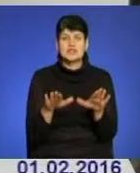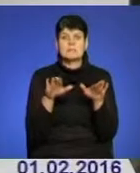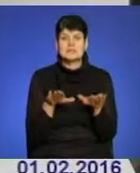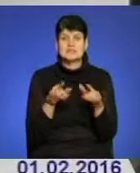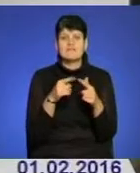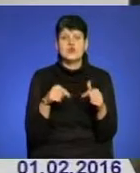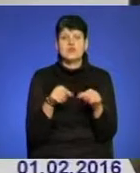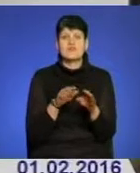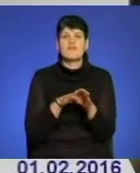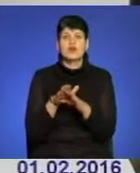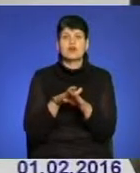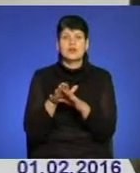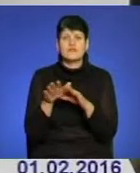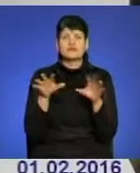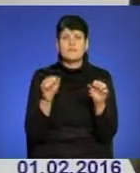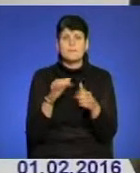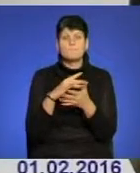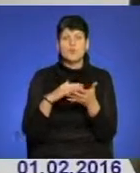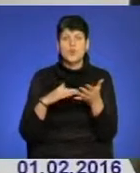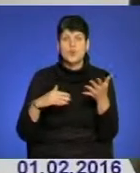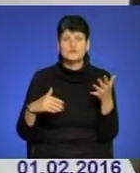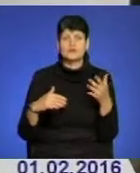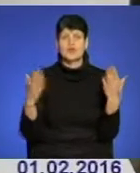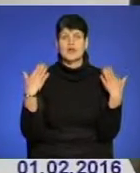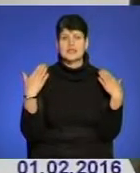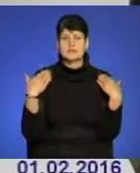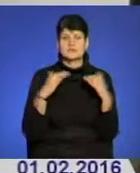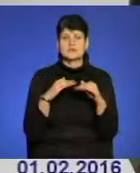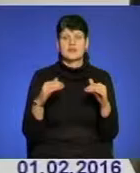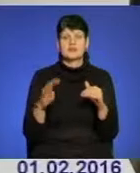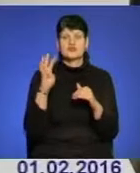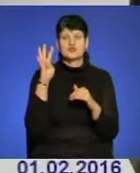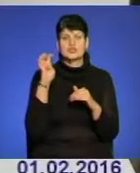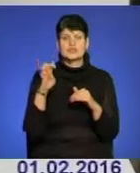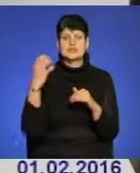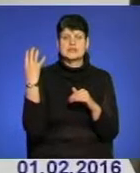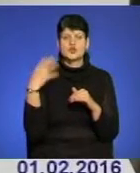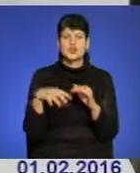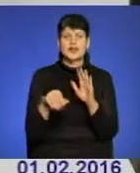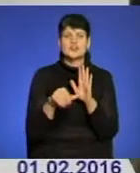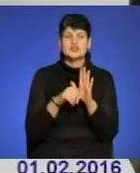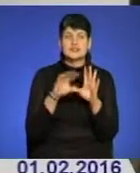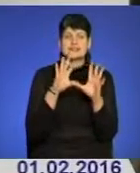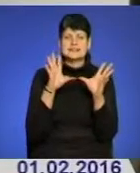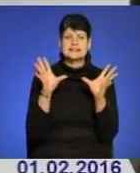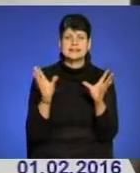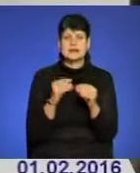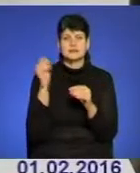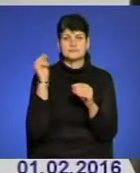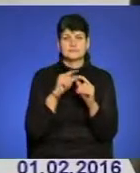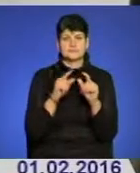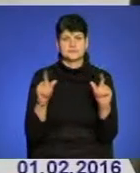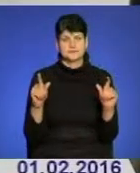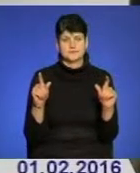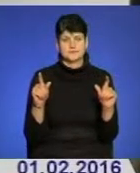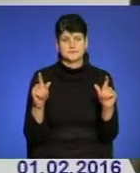органів виконавчої влади, продовжено канікули для учнів у 446 загальноосвітніх навчальних закладів.